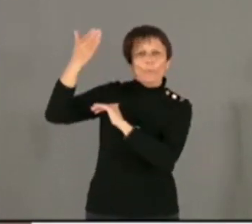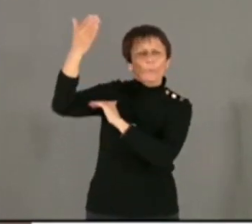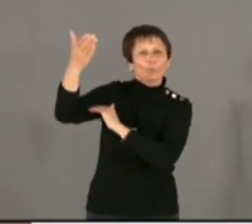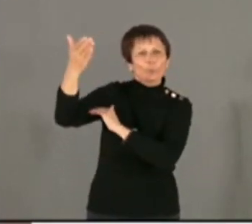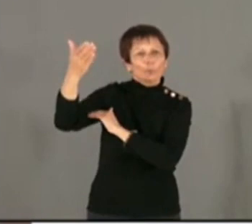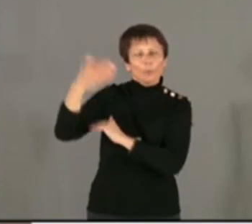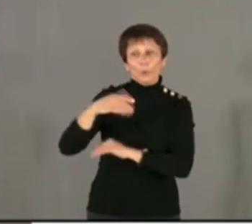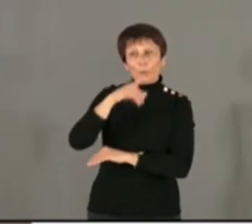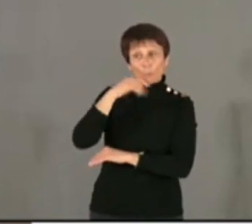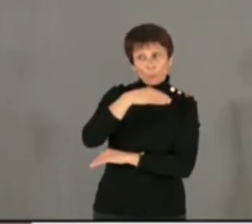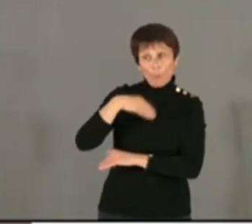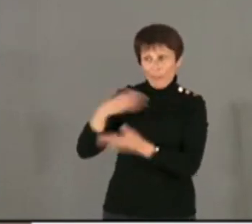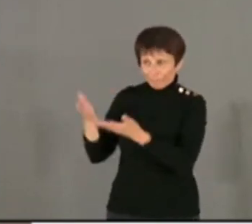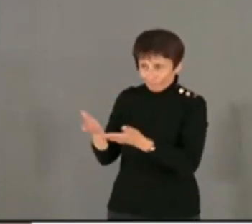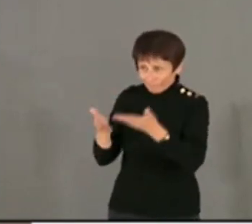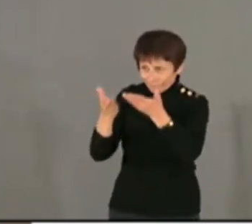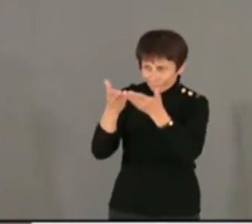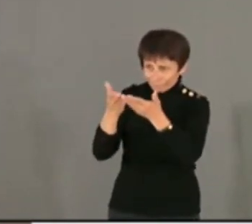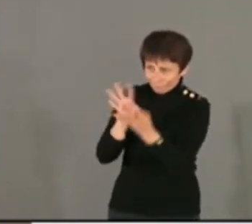Je vous invite, monsieur le maire, à faire de même. Merci. Merci. Merci.